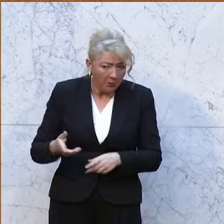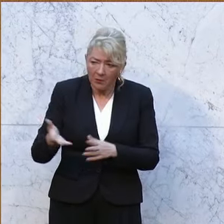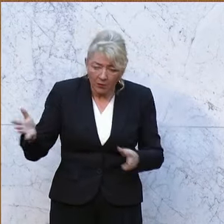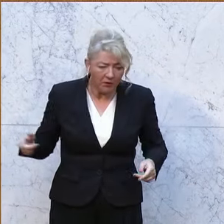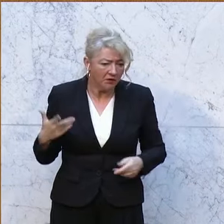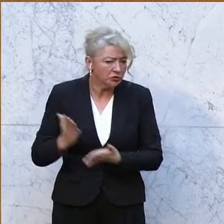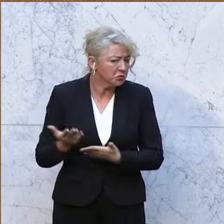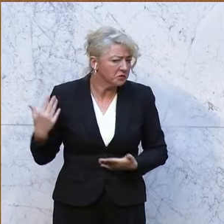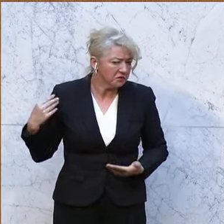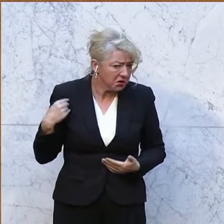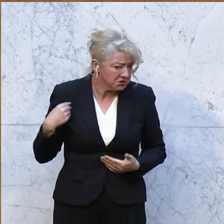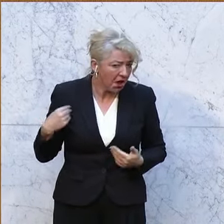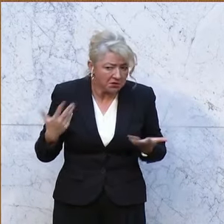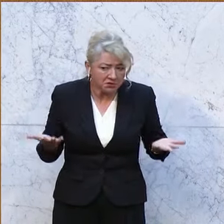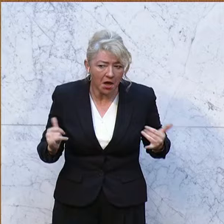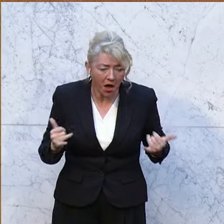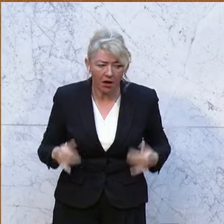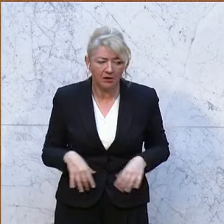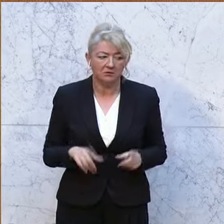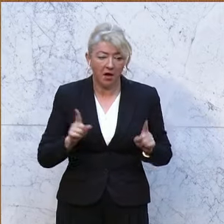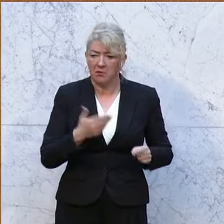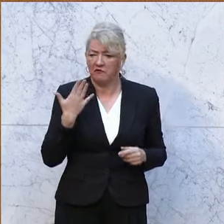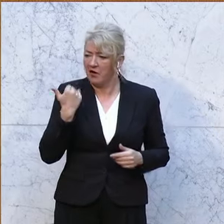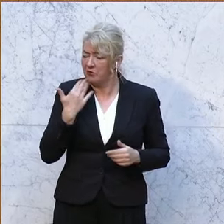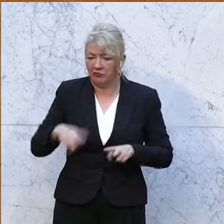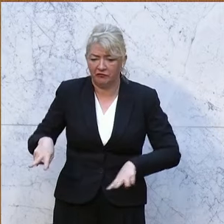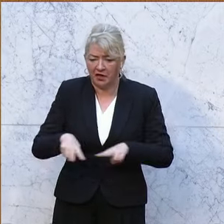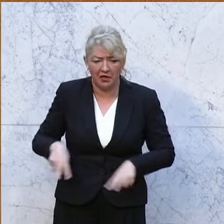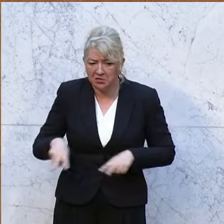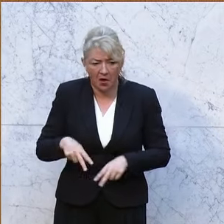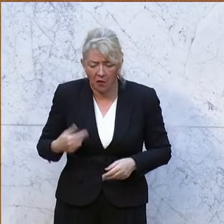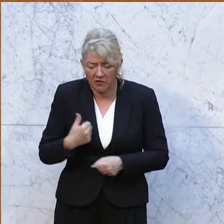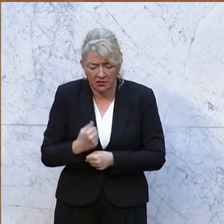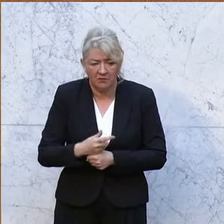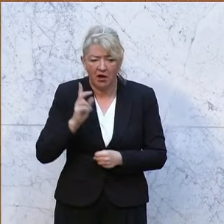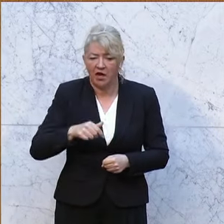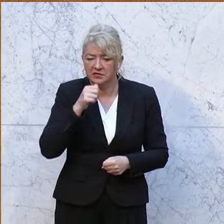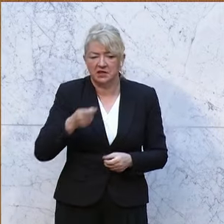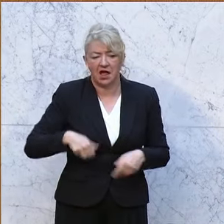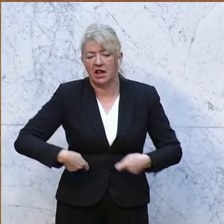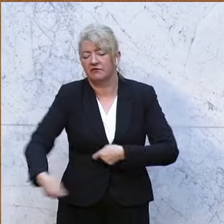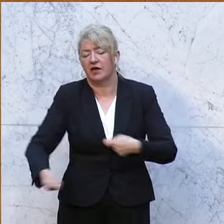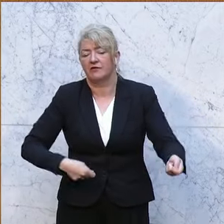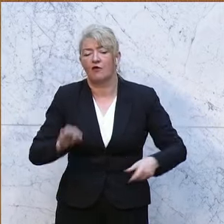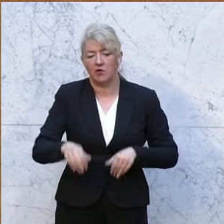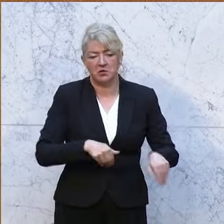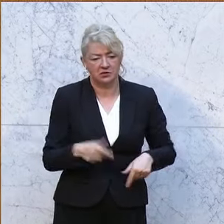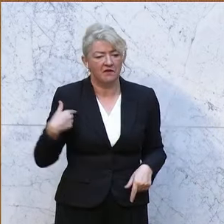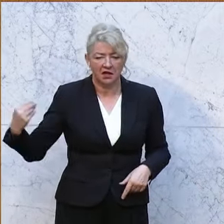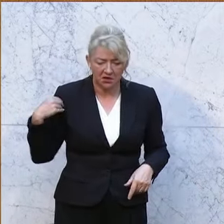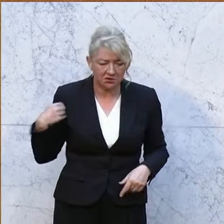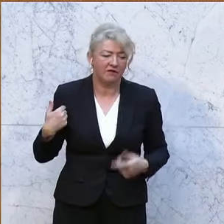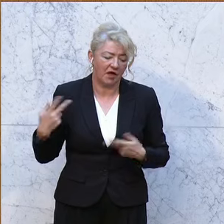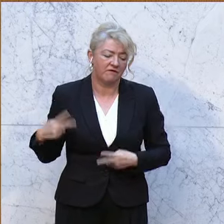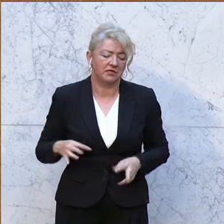auch gesagt, würde ich sagen. Sie haben keine Videos gedreht und sie haben kein Geld verpritschelt für das Ministerium. Sondern sie haben uns das mitgegeben und wir haben es